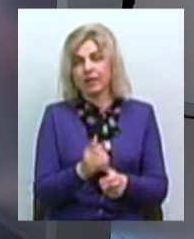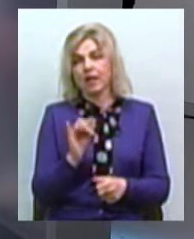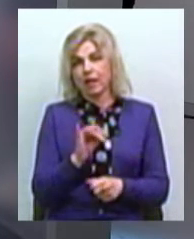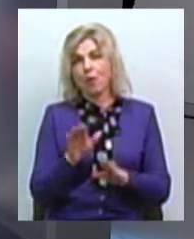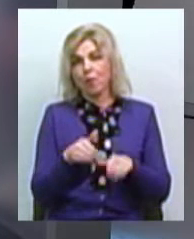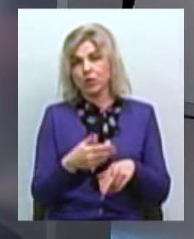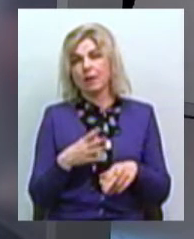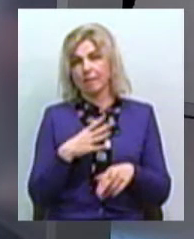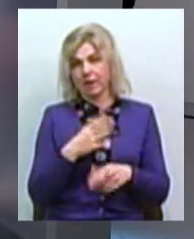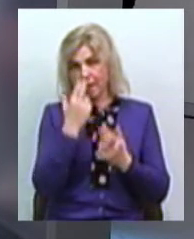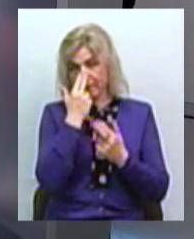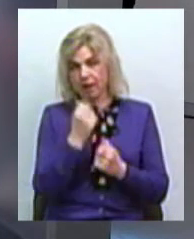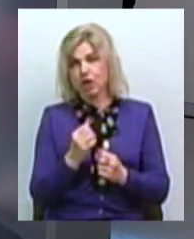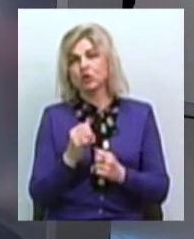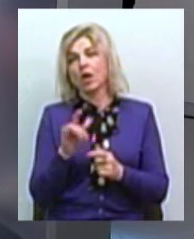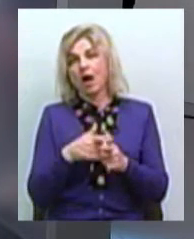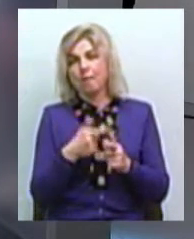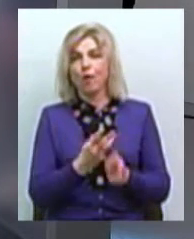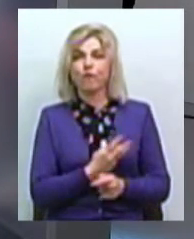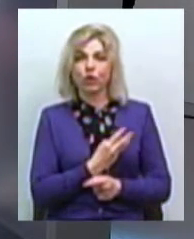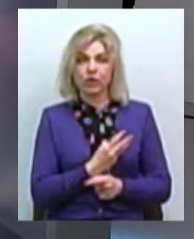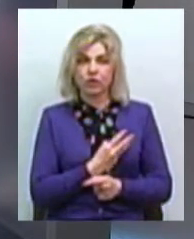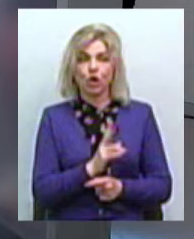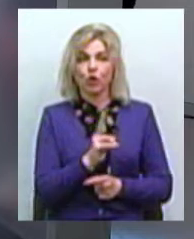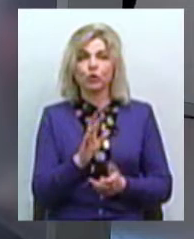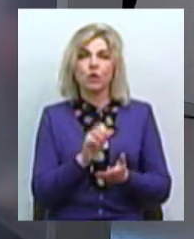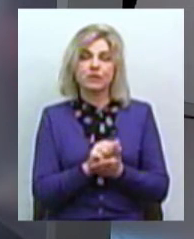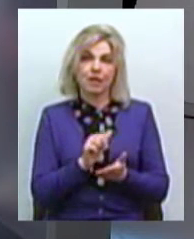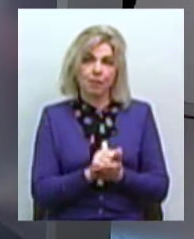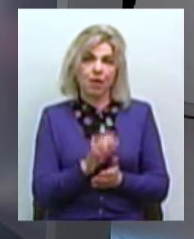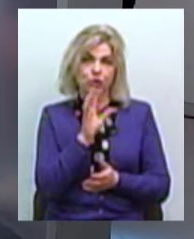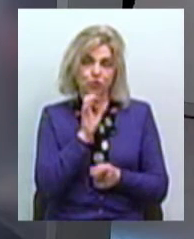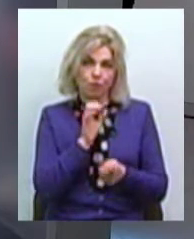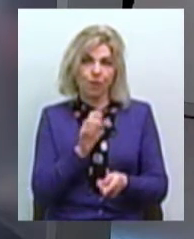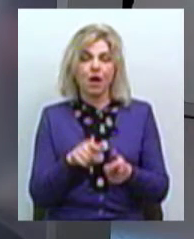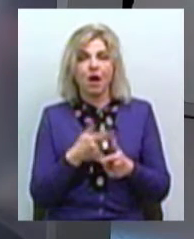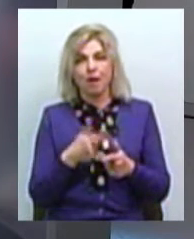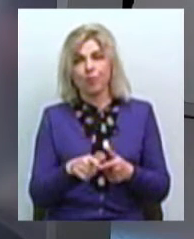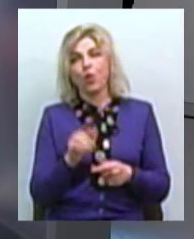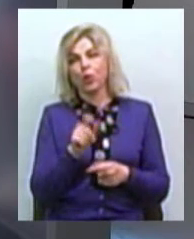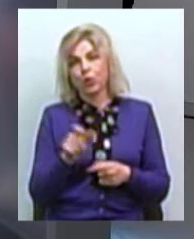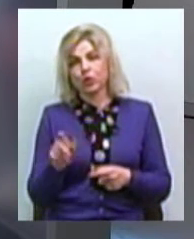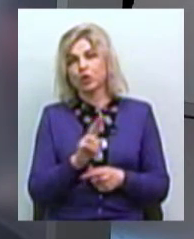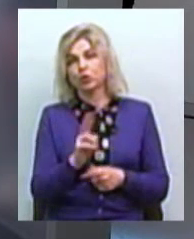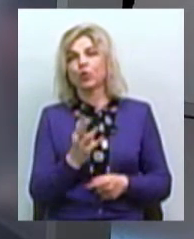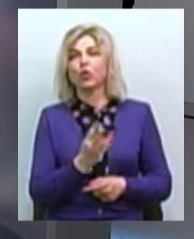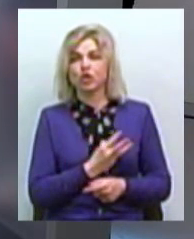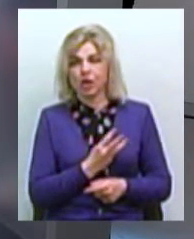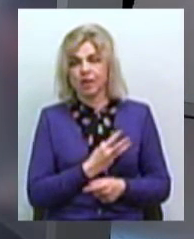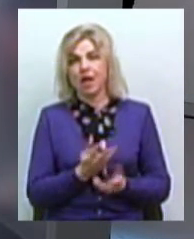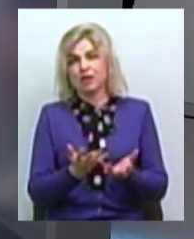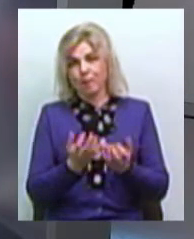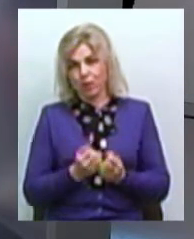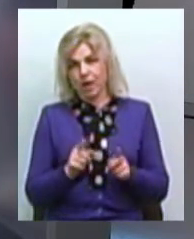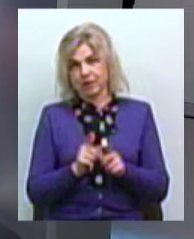після цього було прилаштування або волонтерам, які будуть далі займатися тваринкою, або фактично людям, які забажали отримати собі такого